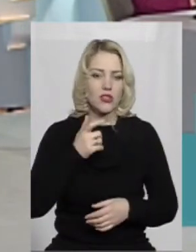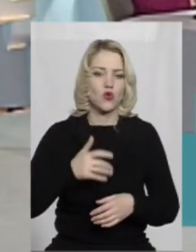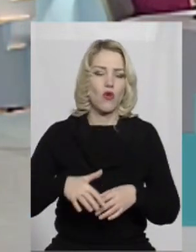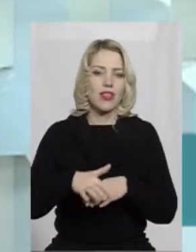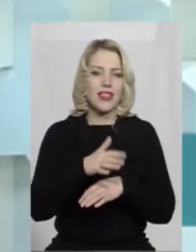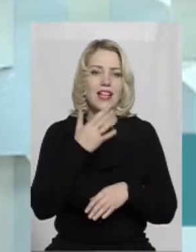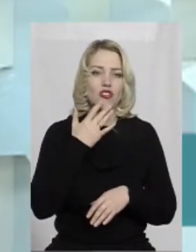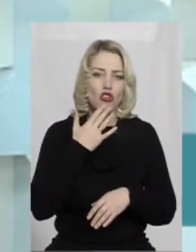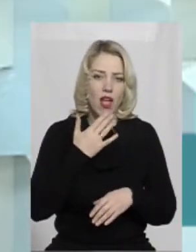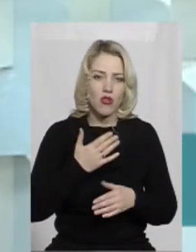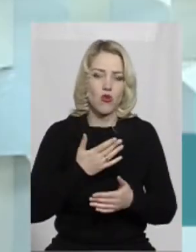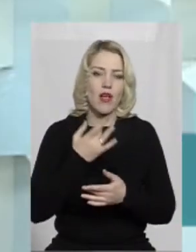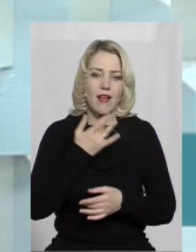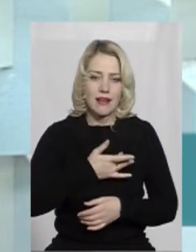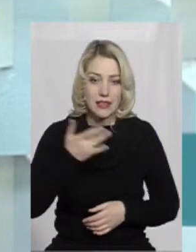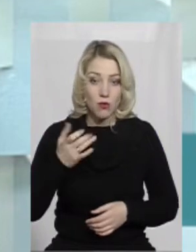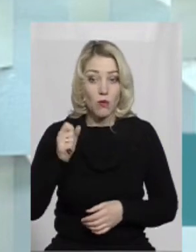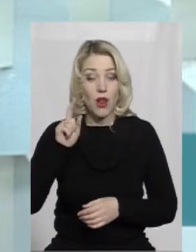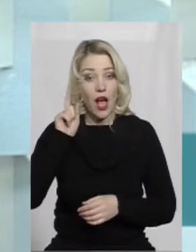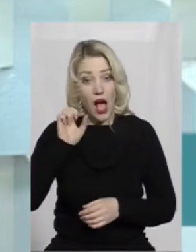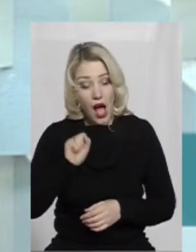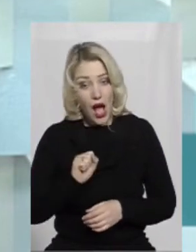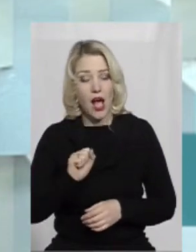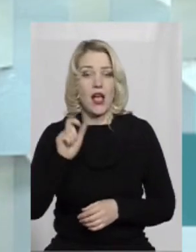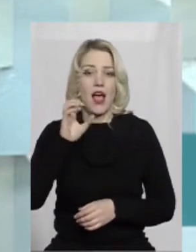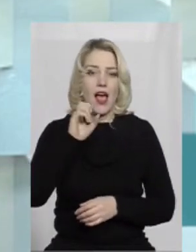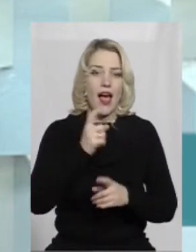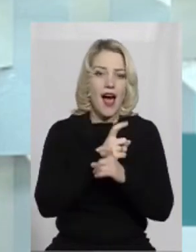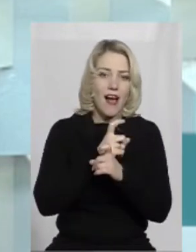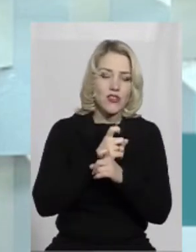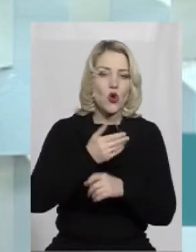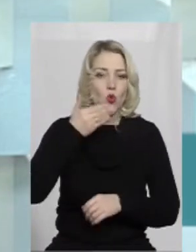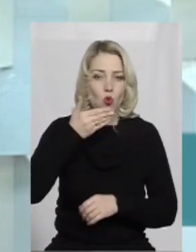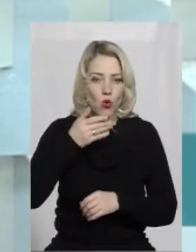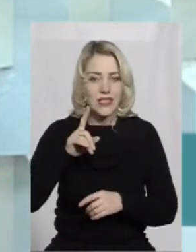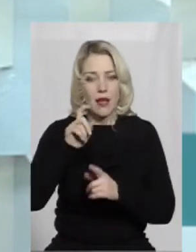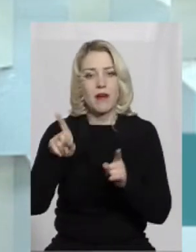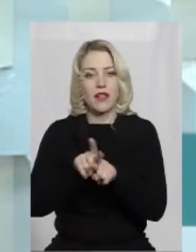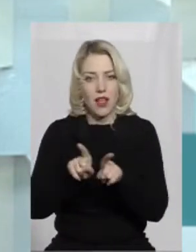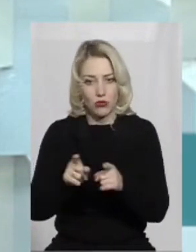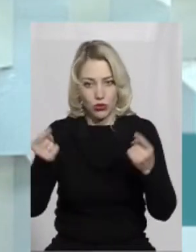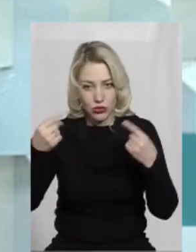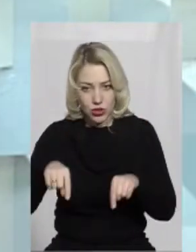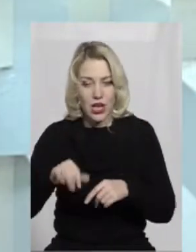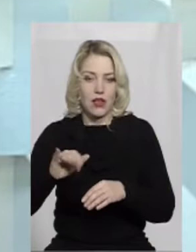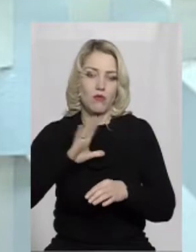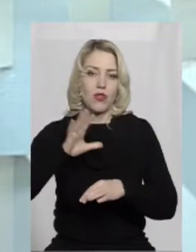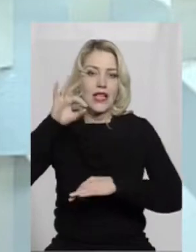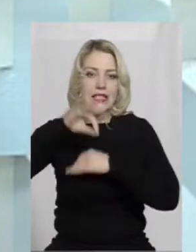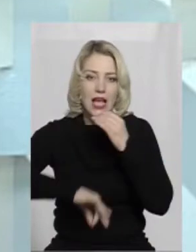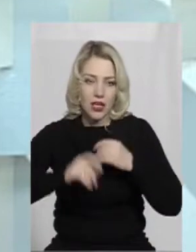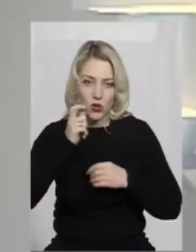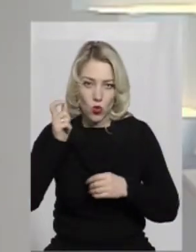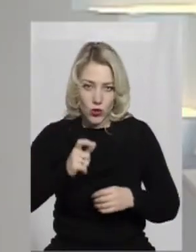розвалюється Австро-Угорська імперія, західні українці проголошують Західну Українську Народну Республіку. І от, відповідно, логічно, в